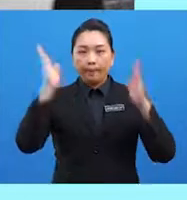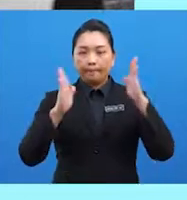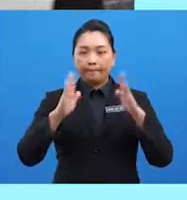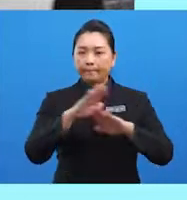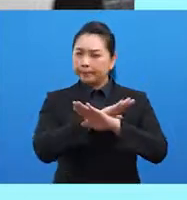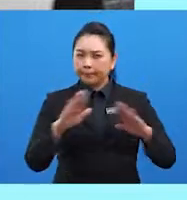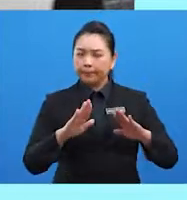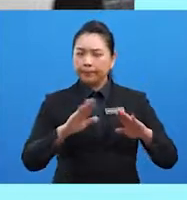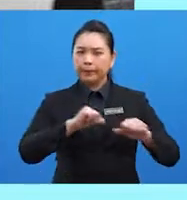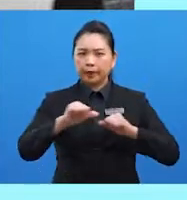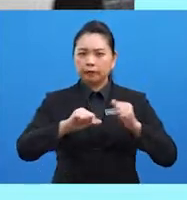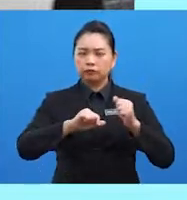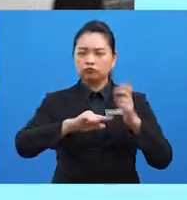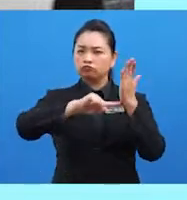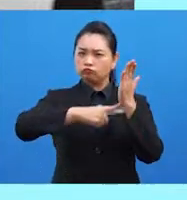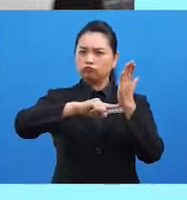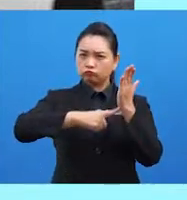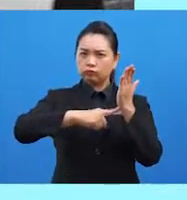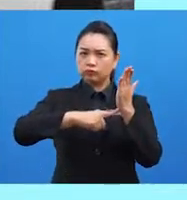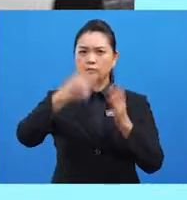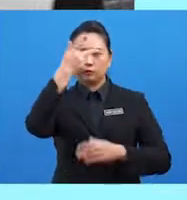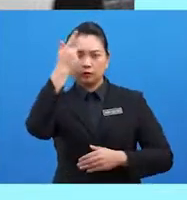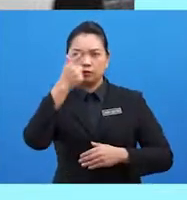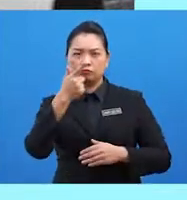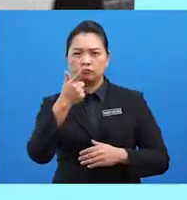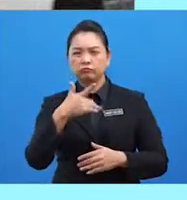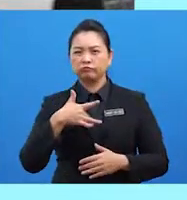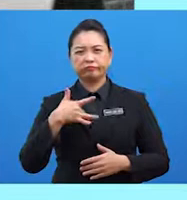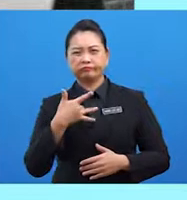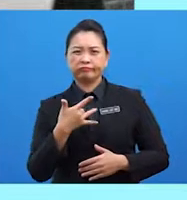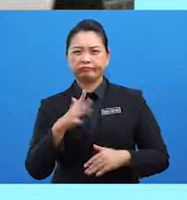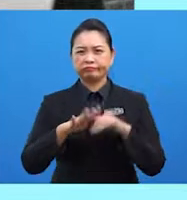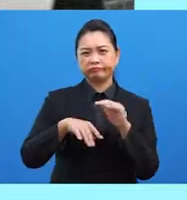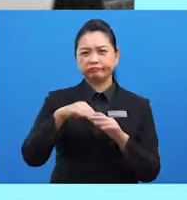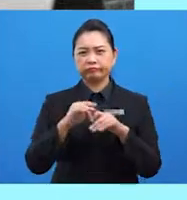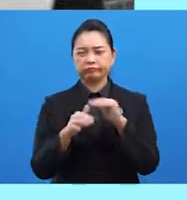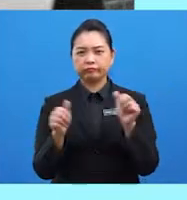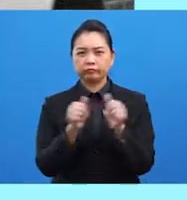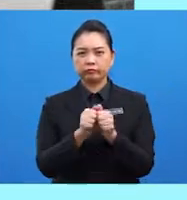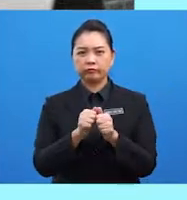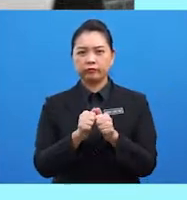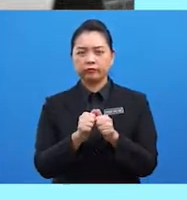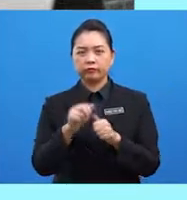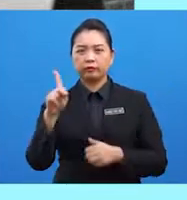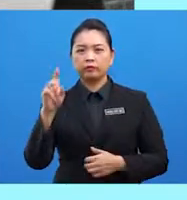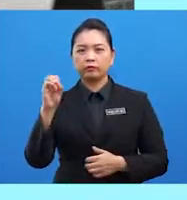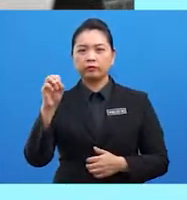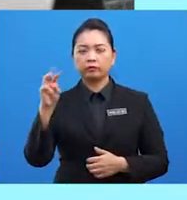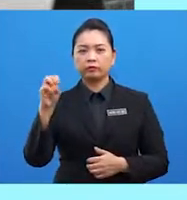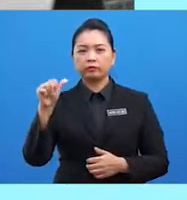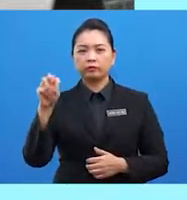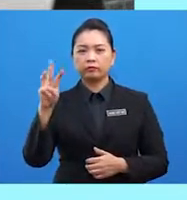Malaysia tidak aktif dalam Commonwealth kerana kurang senang dengan Commonwealth yang tidak tegas mengenakan sekatan